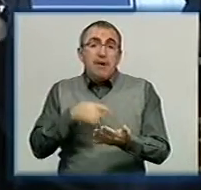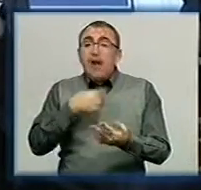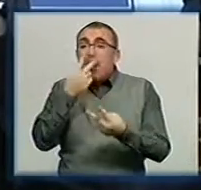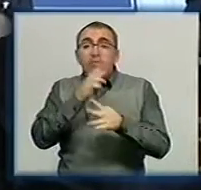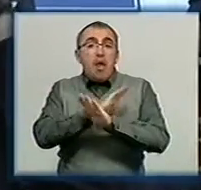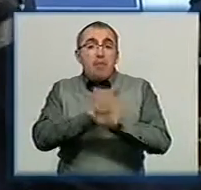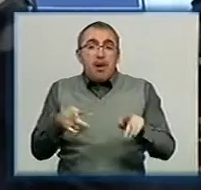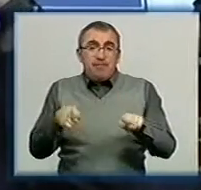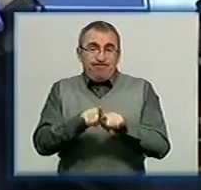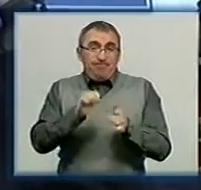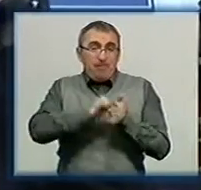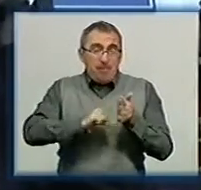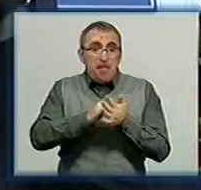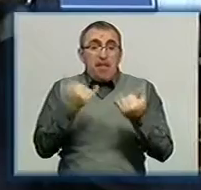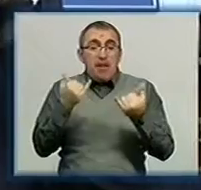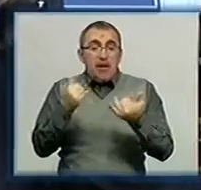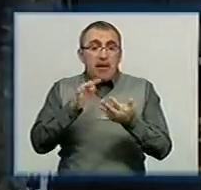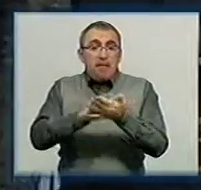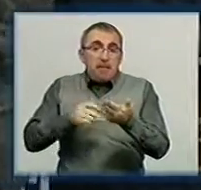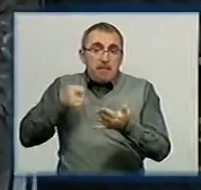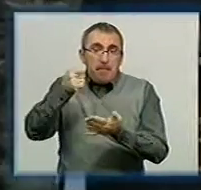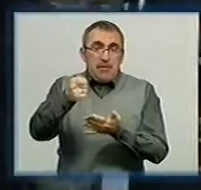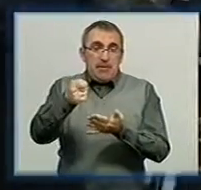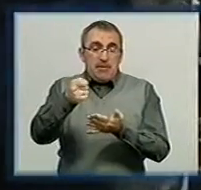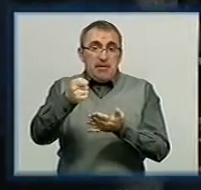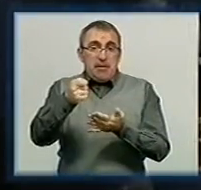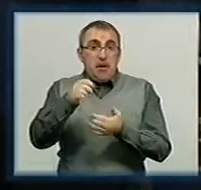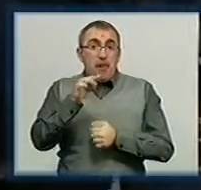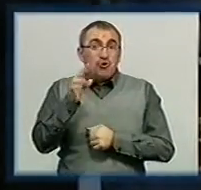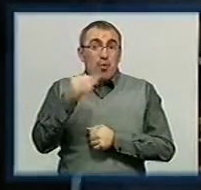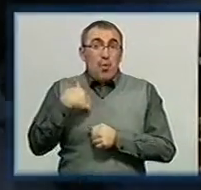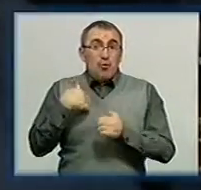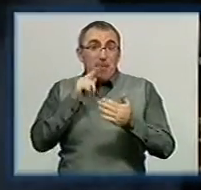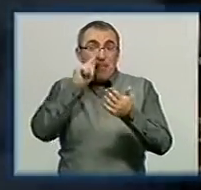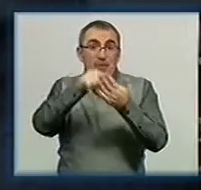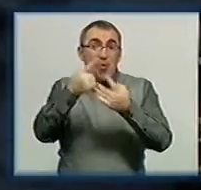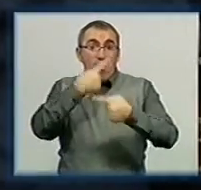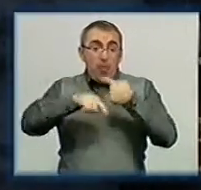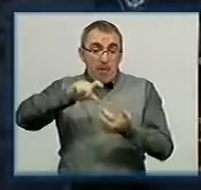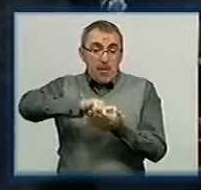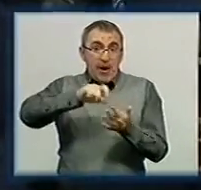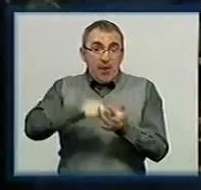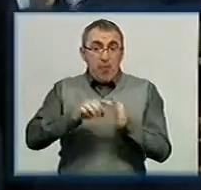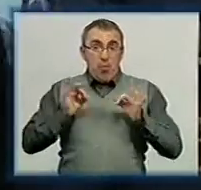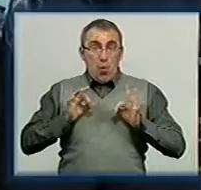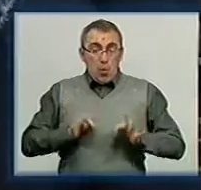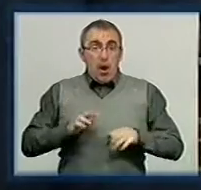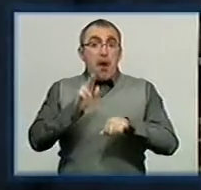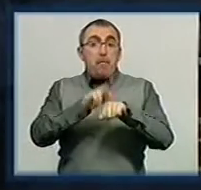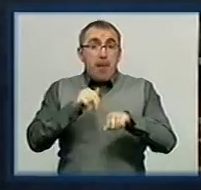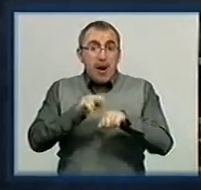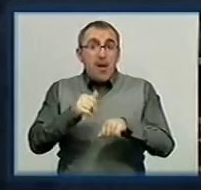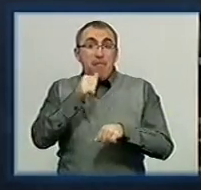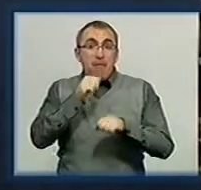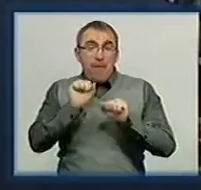на сьогоднішній день писати заяву. Коли Леонід Панченко намагався потрапити назад до приміщення прокуратури, міліція